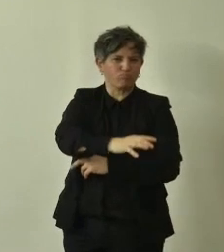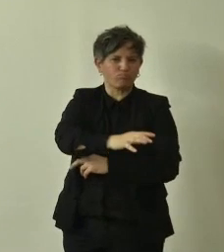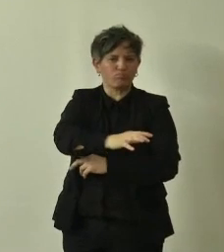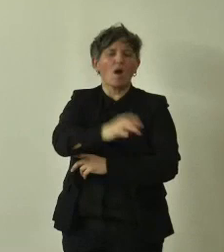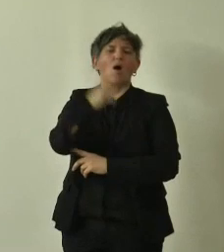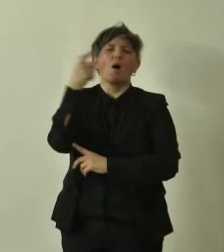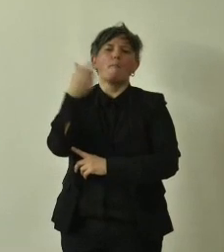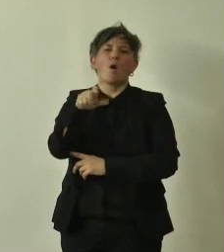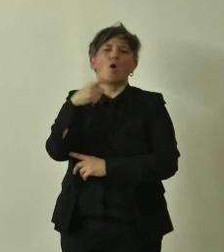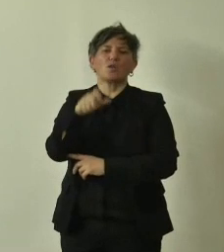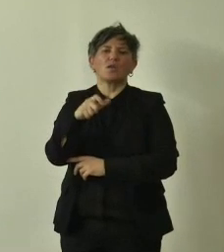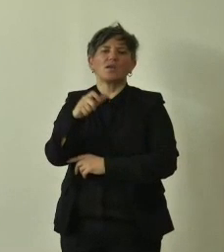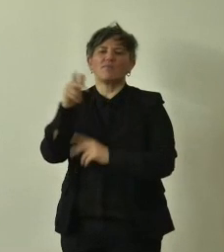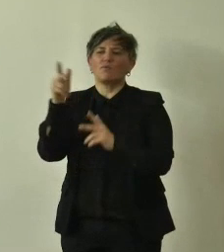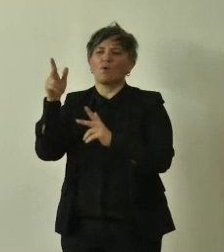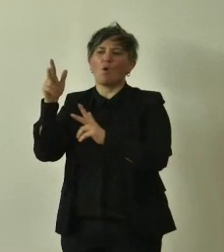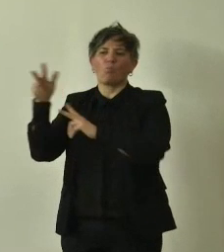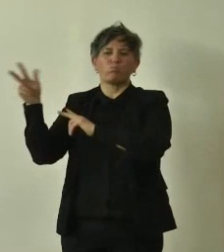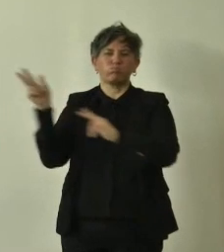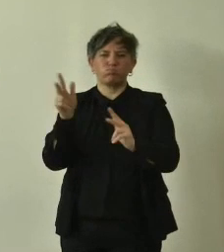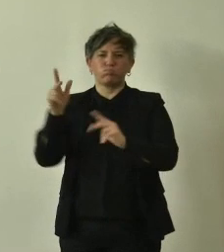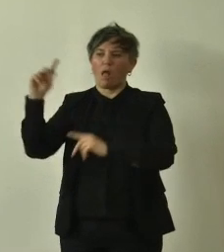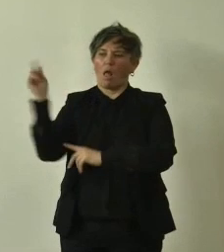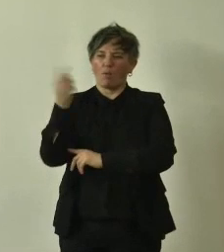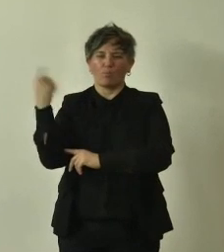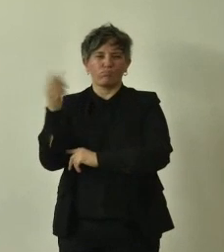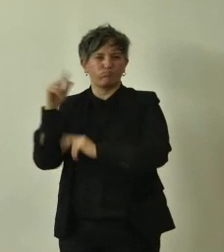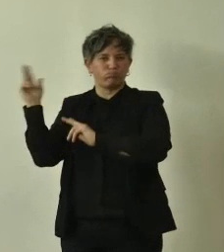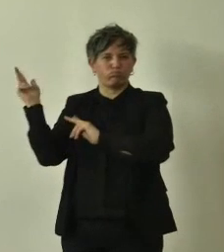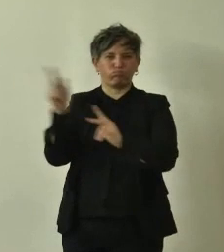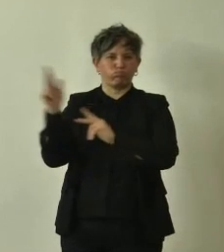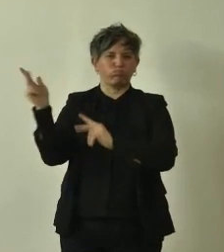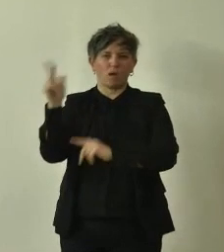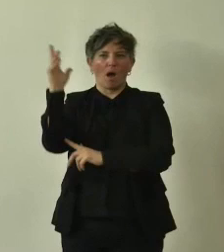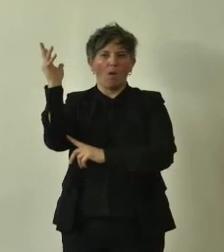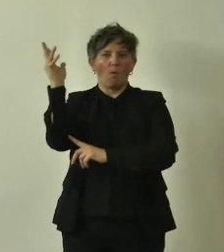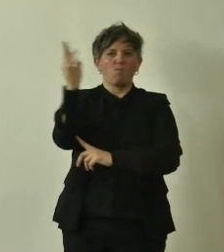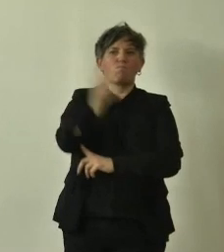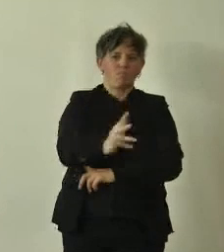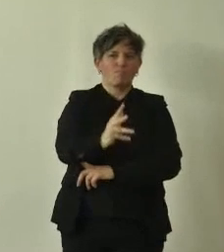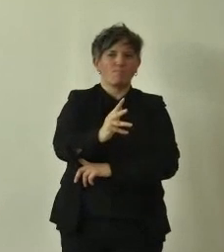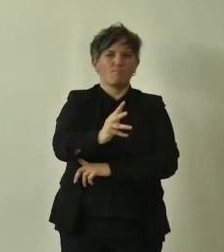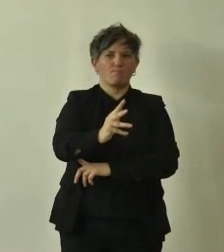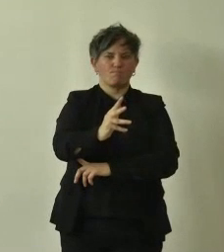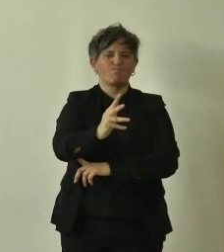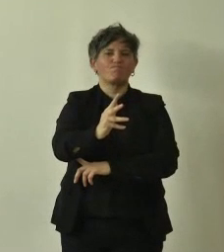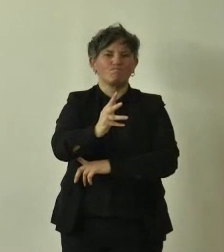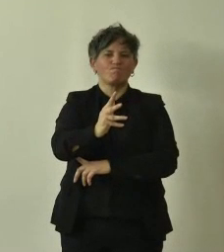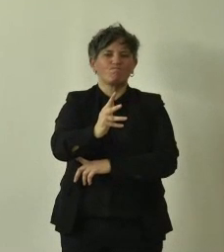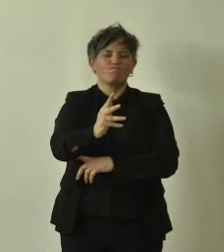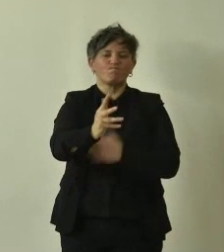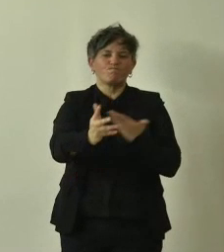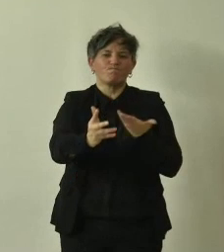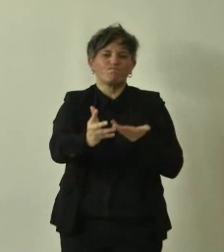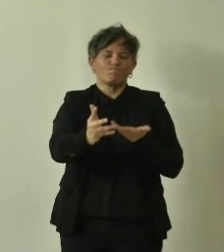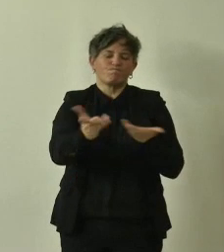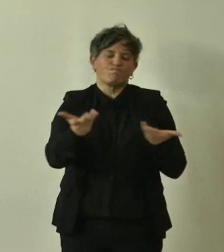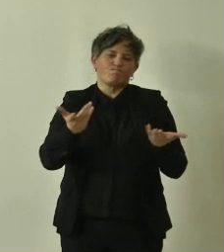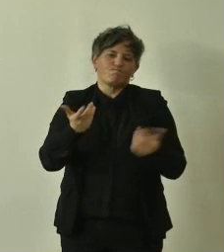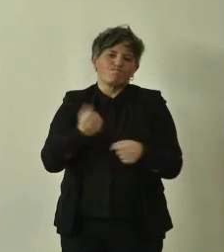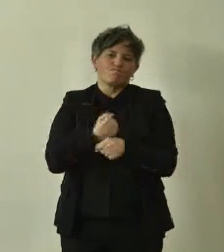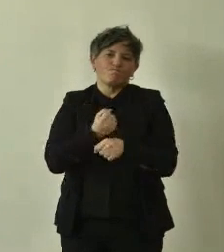tromba d'aria la sradicata e appoggiata tal quale integra dove